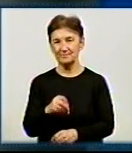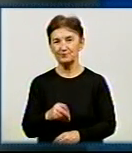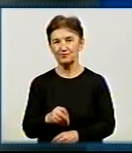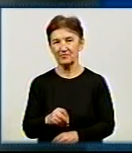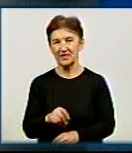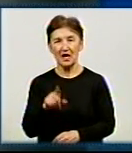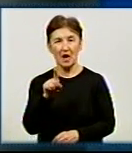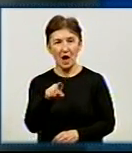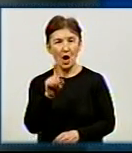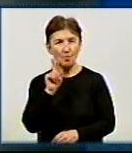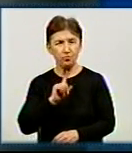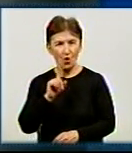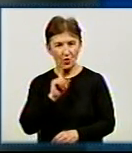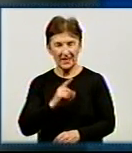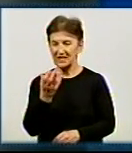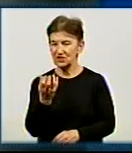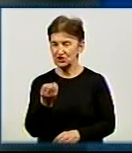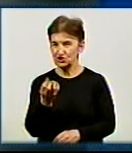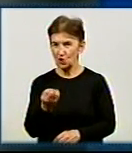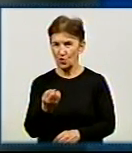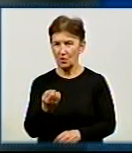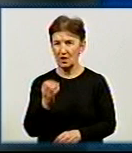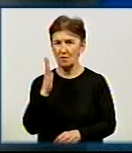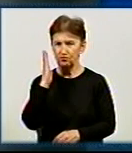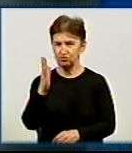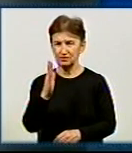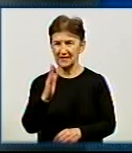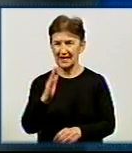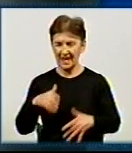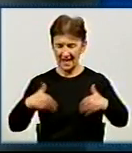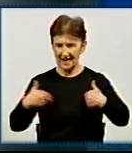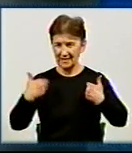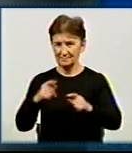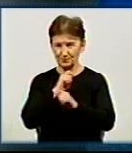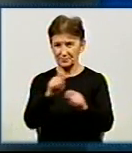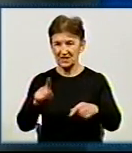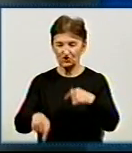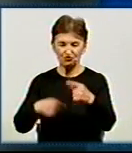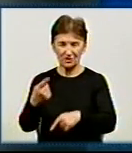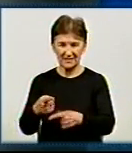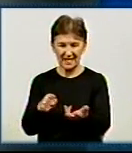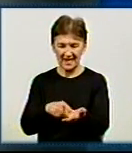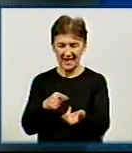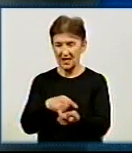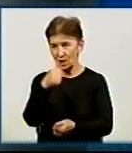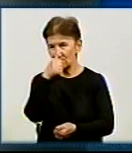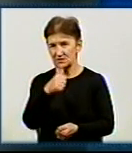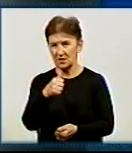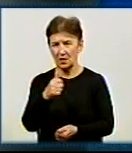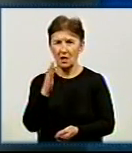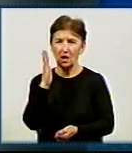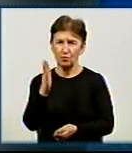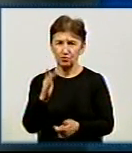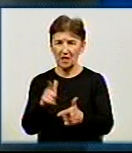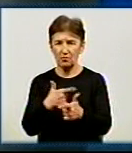церемонію нагородження, вона, за вашими словами, відбудеться за кілька місяців? Ні, вона відбудеться або